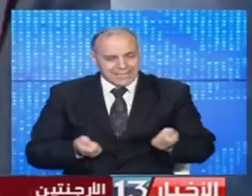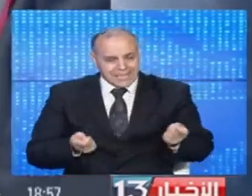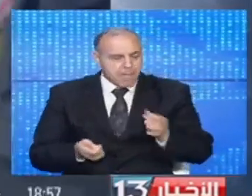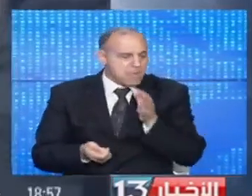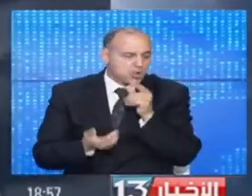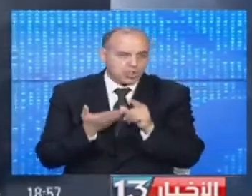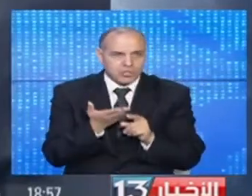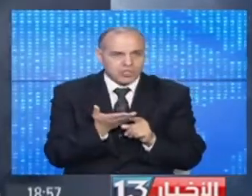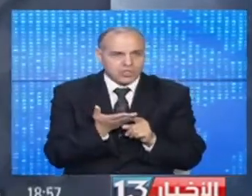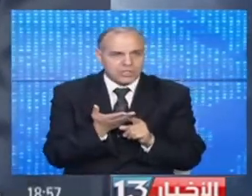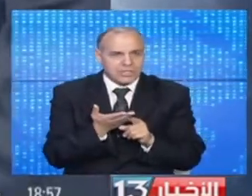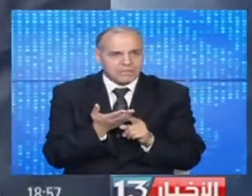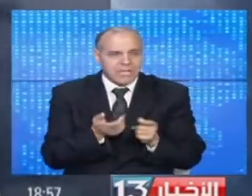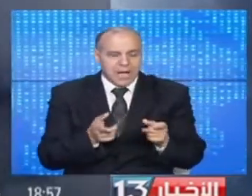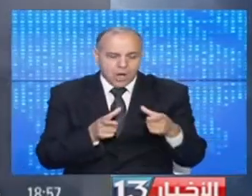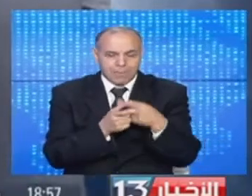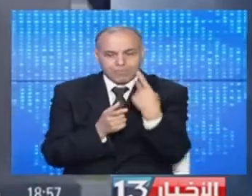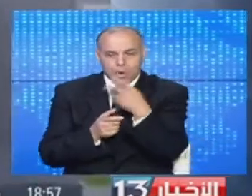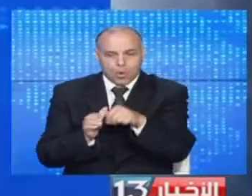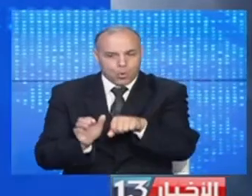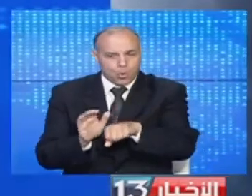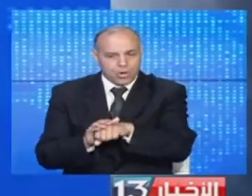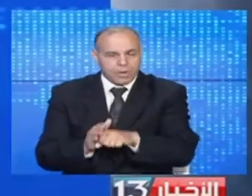التدريبية لفريقه